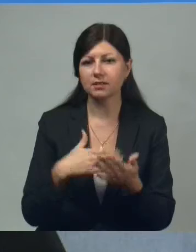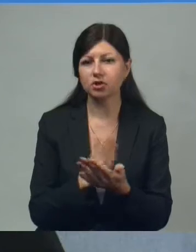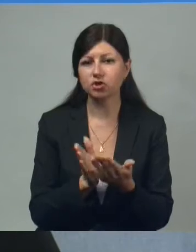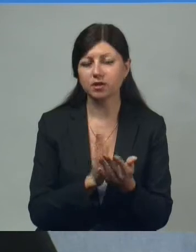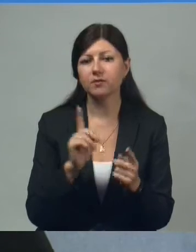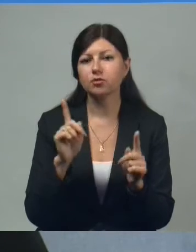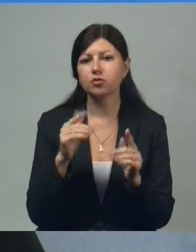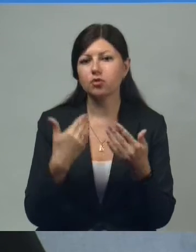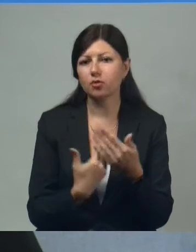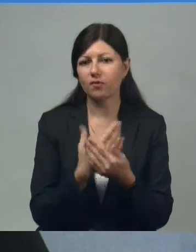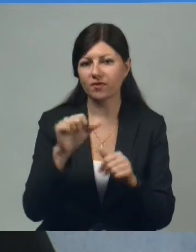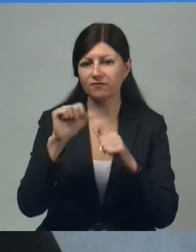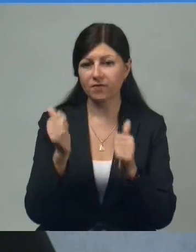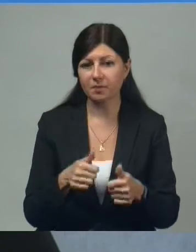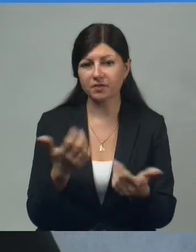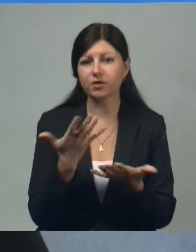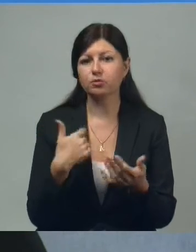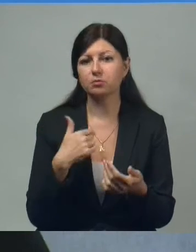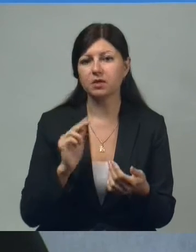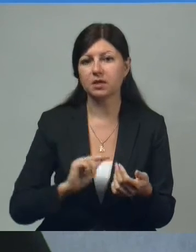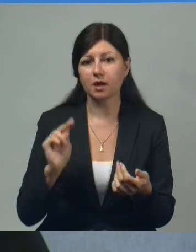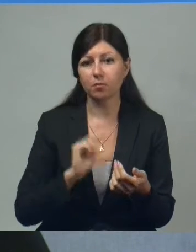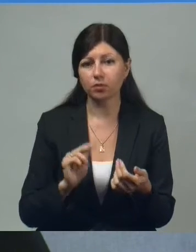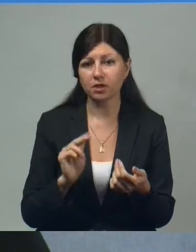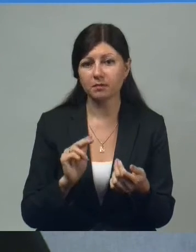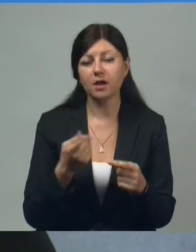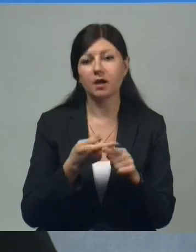вот тот новый формат, в котором мы работаем,